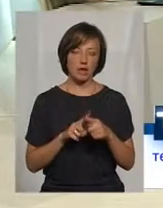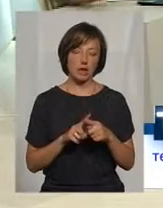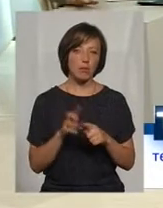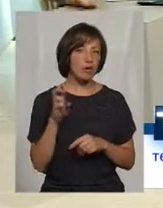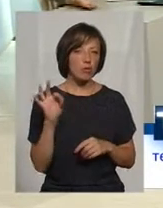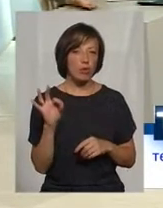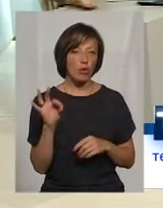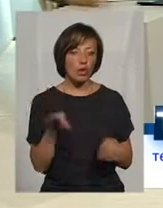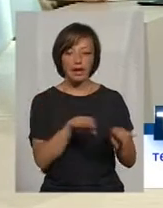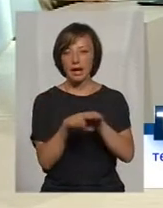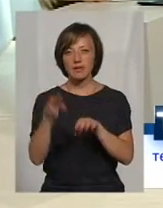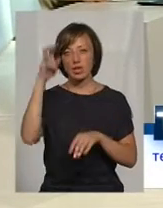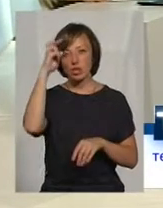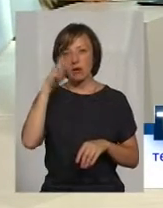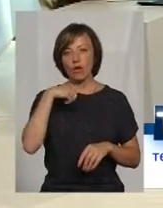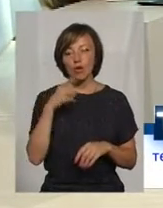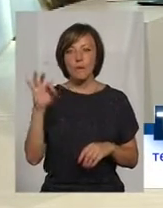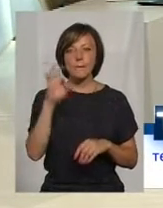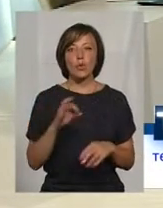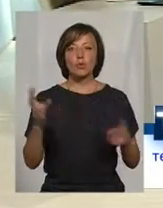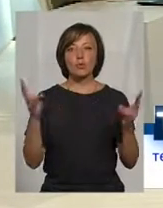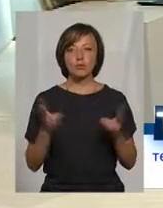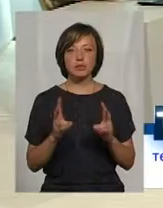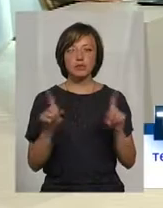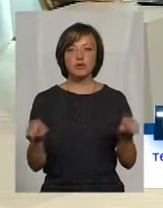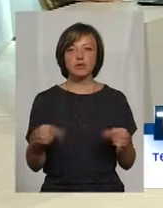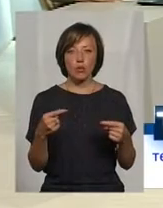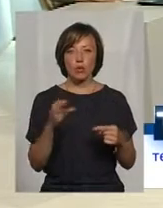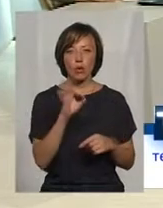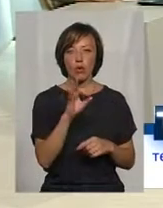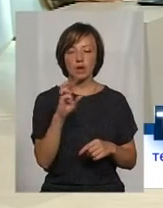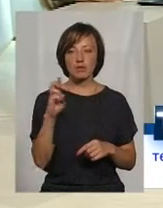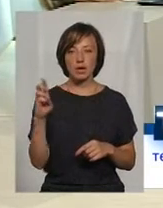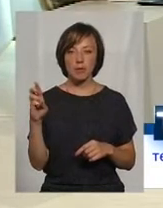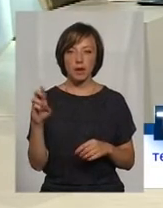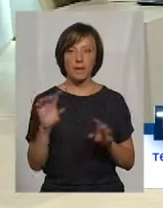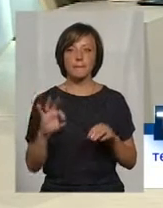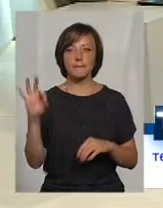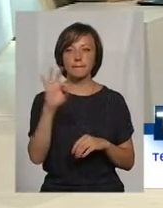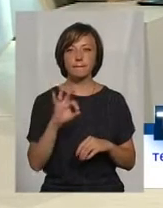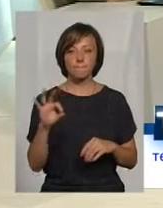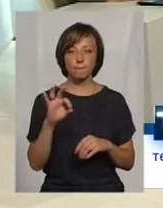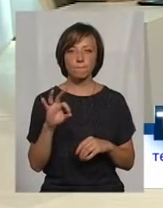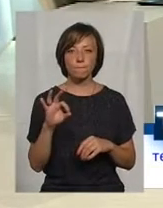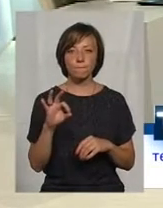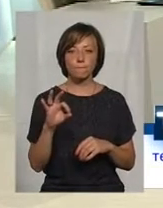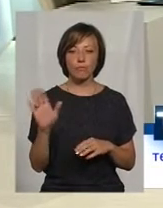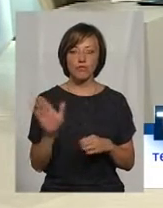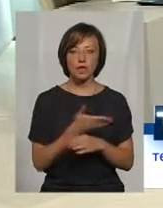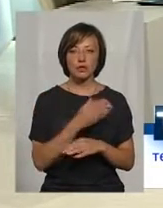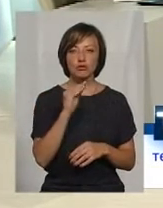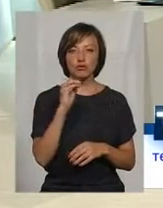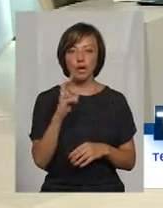на рівні держави говоримо про необхідність створення ОСББ, про відхід від жеків, від